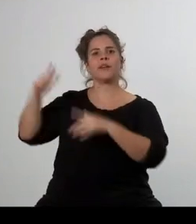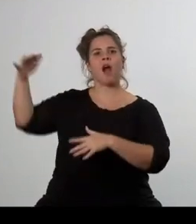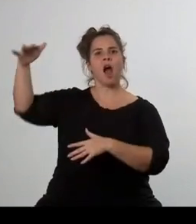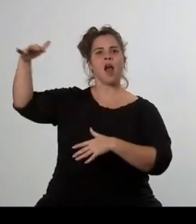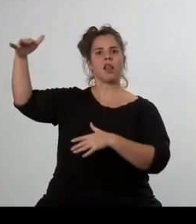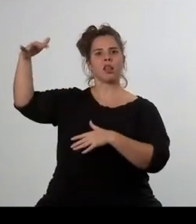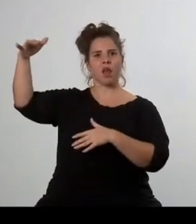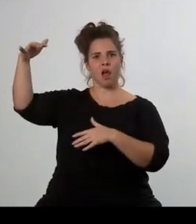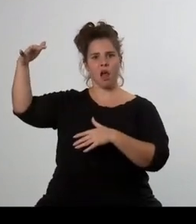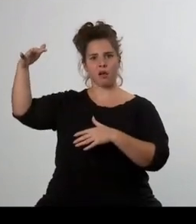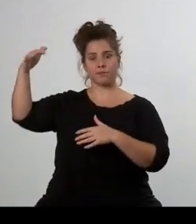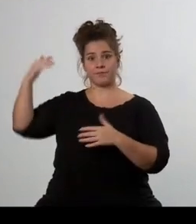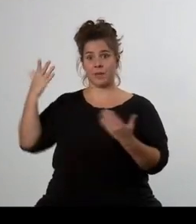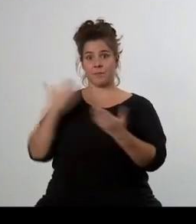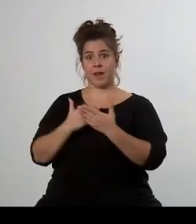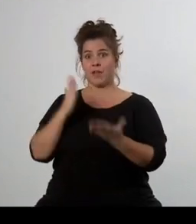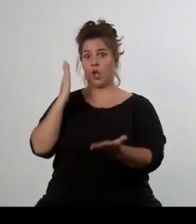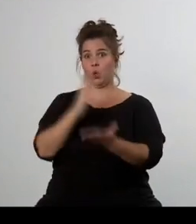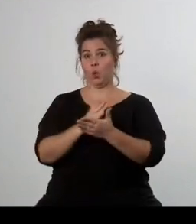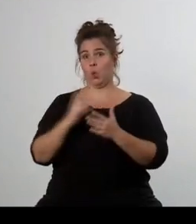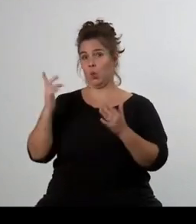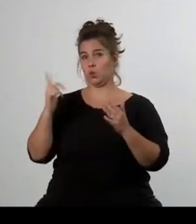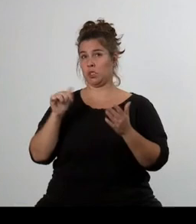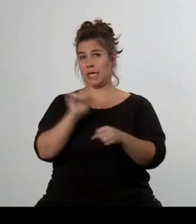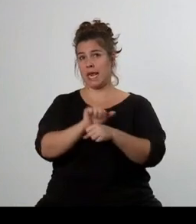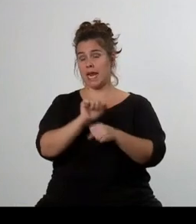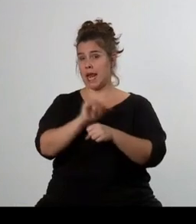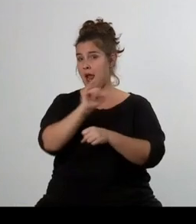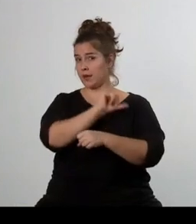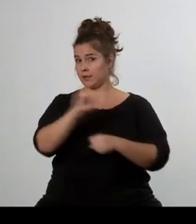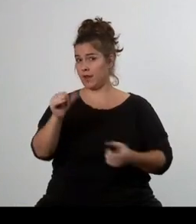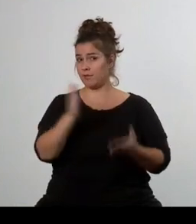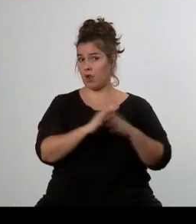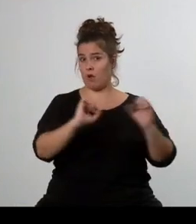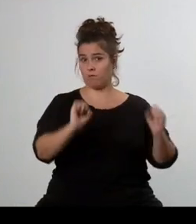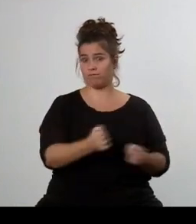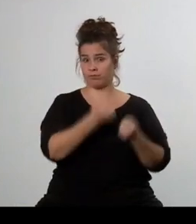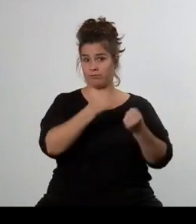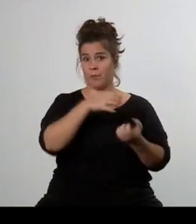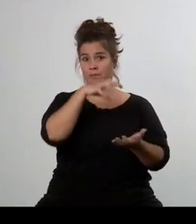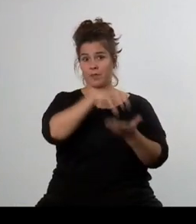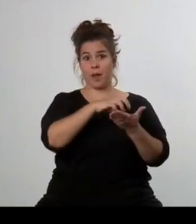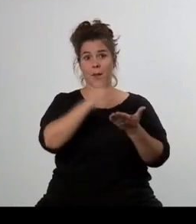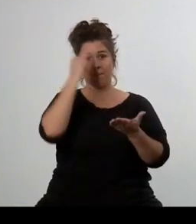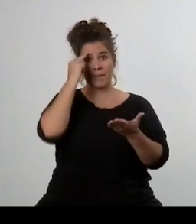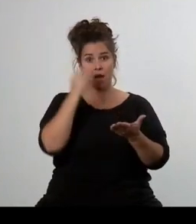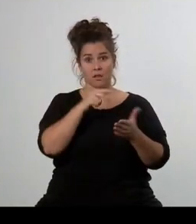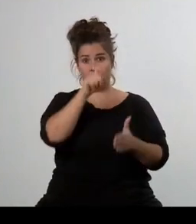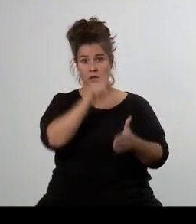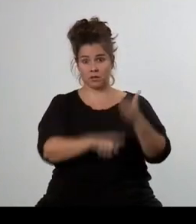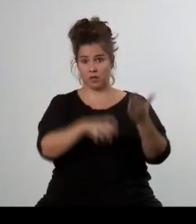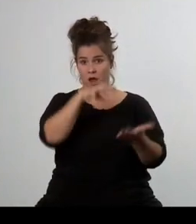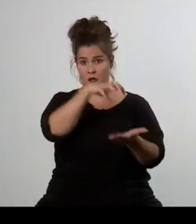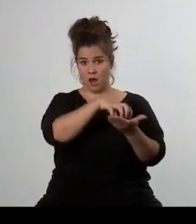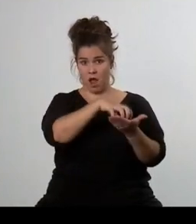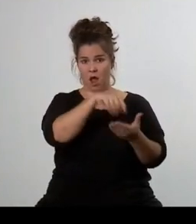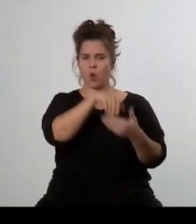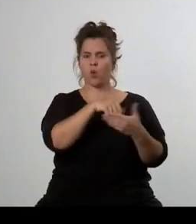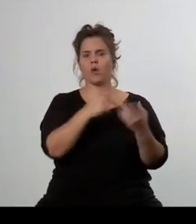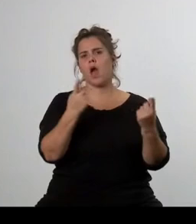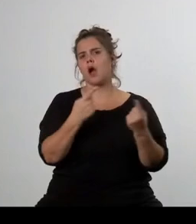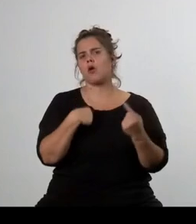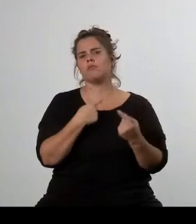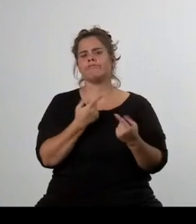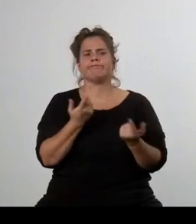dobu vznikala Pirátská strana, je to 11 let, a vznikala jako občanská iniciativa. Takže tady nestojí